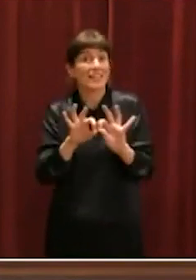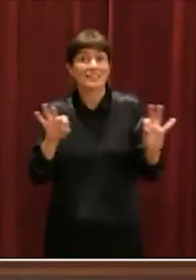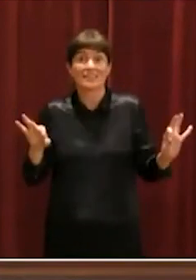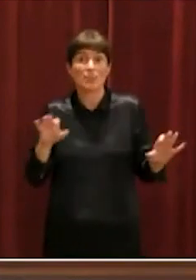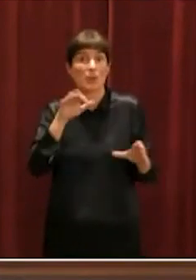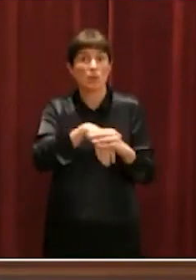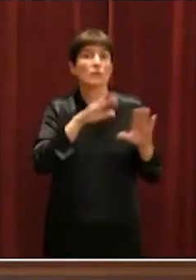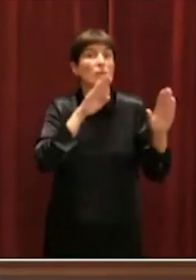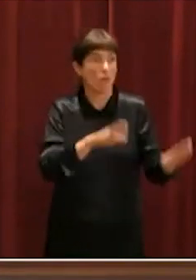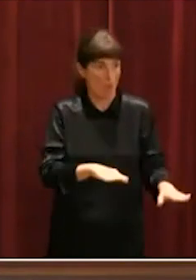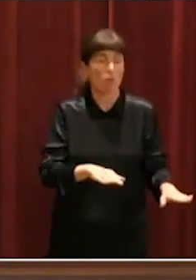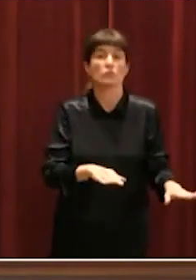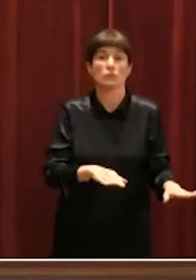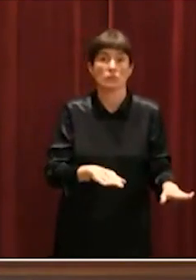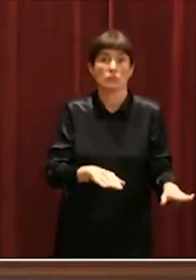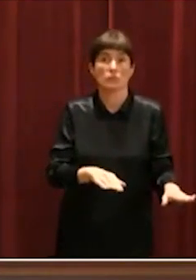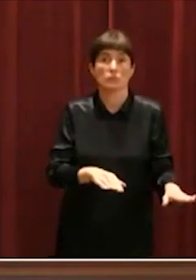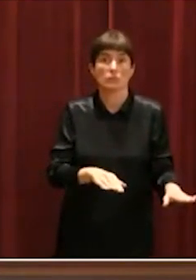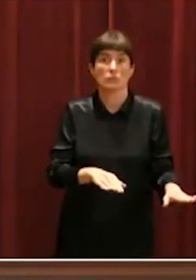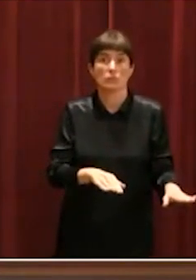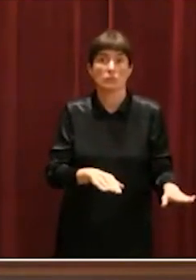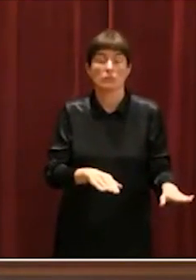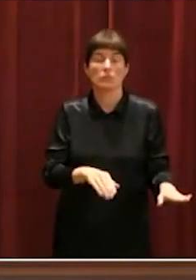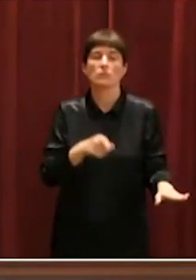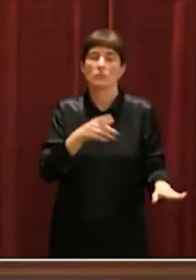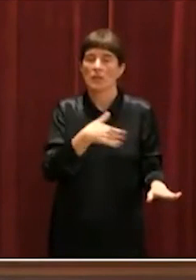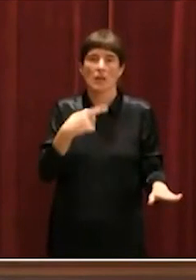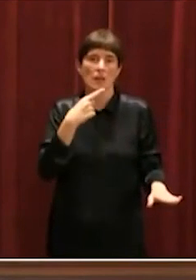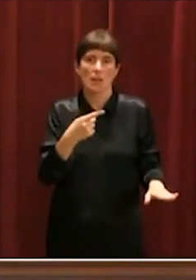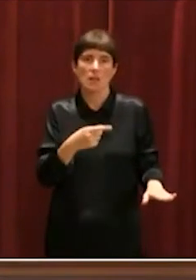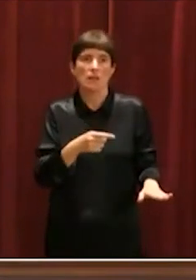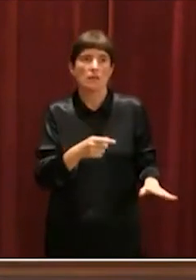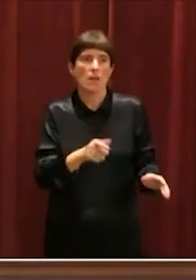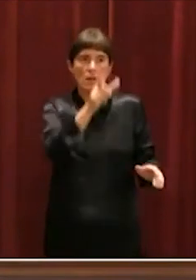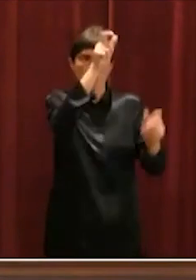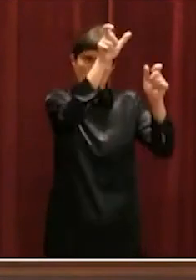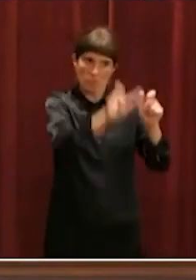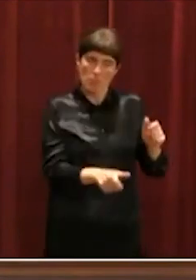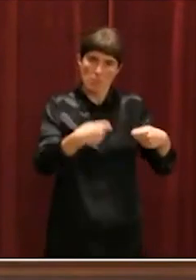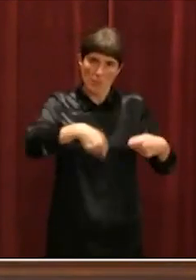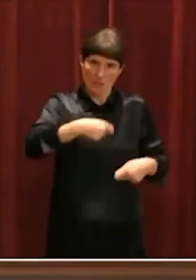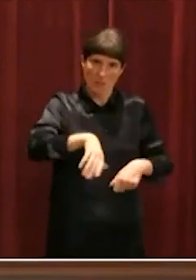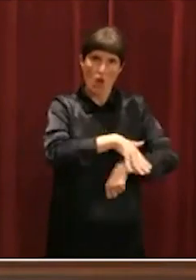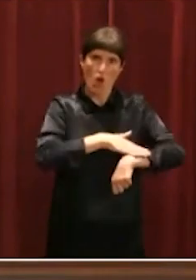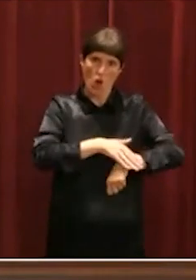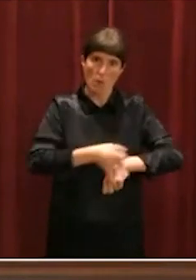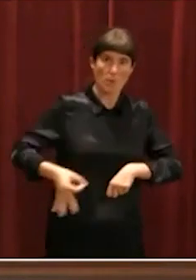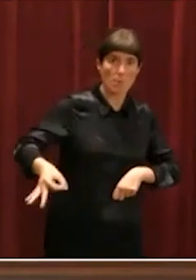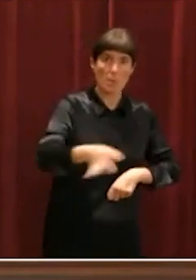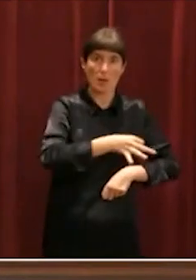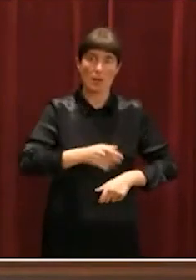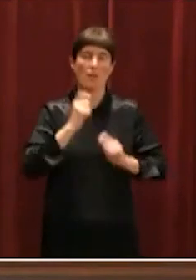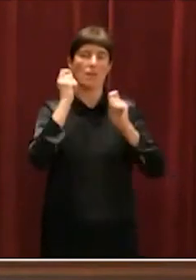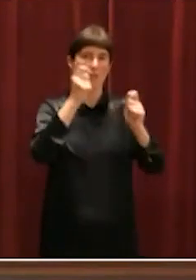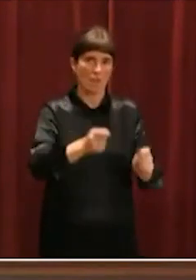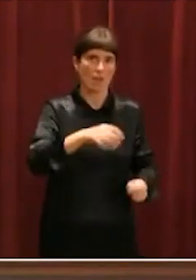membres de la cambra, s'entén atorgada la confiança per exercir el càrrec de presidenta del govern de les Illes Balears a la senyora Margalida